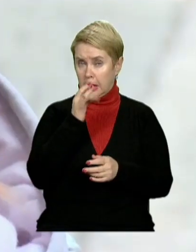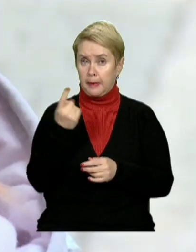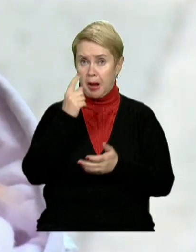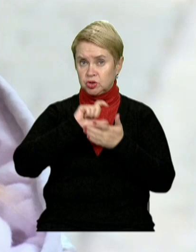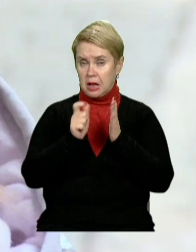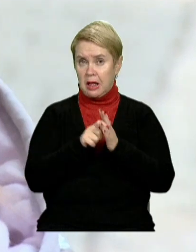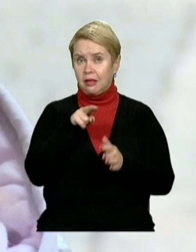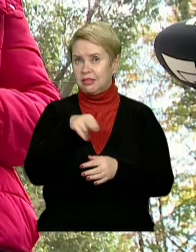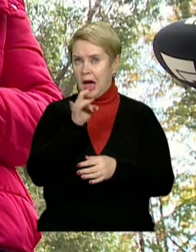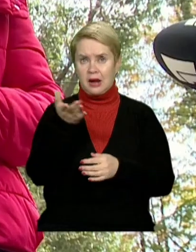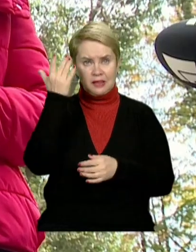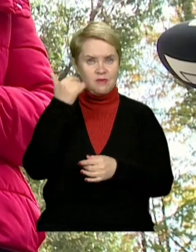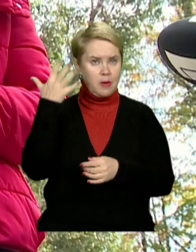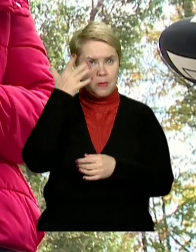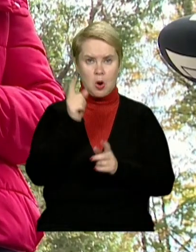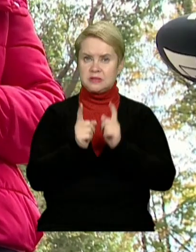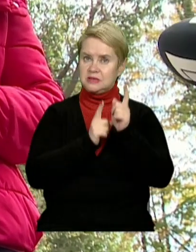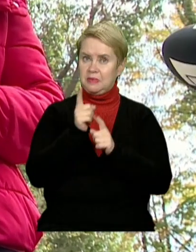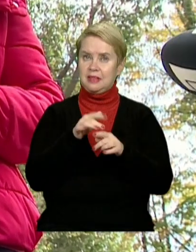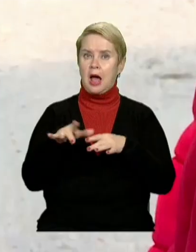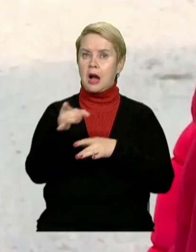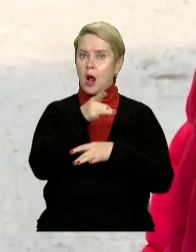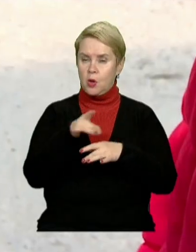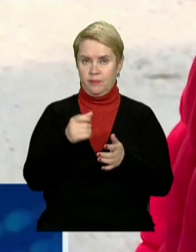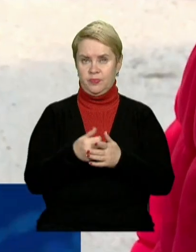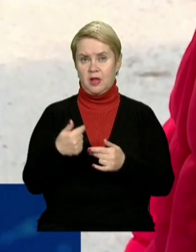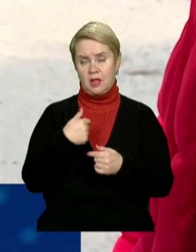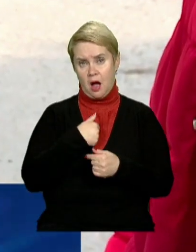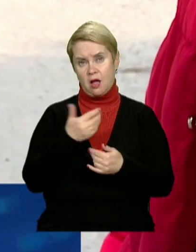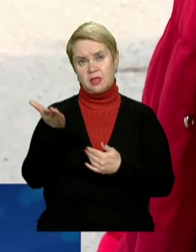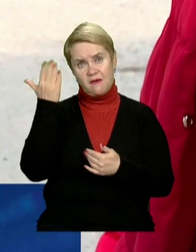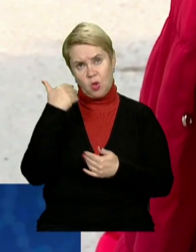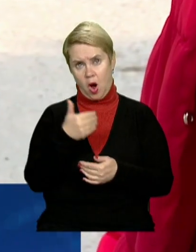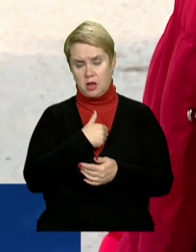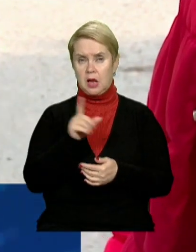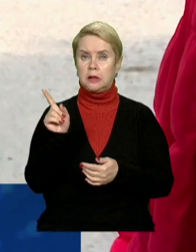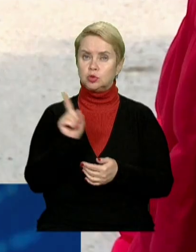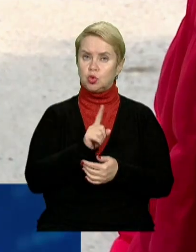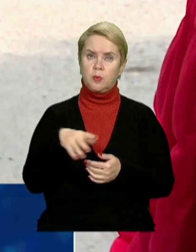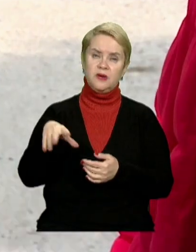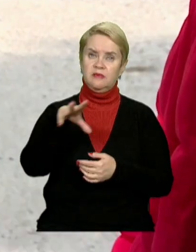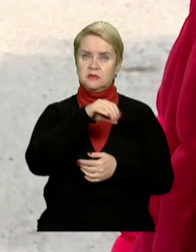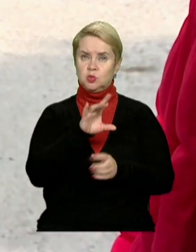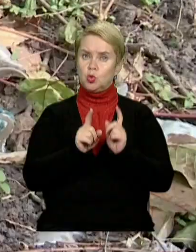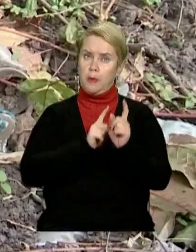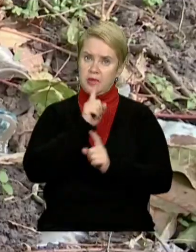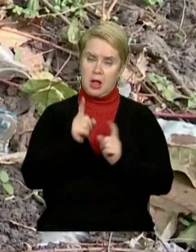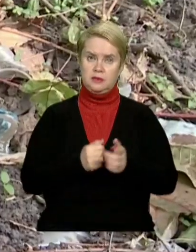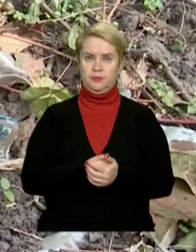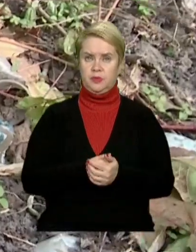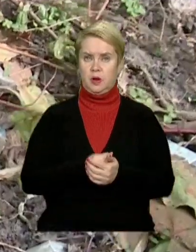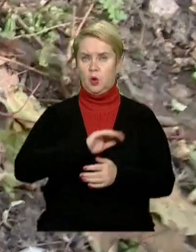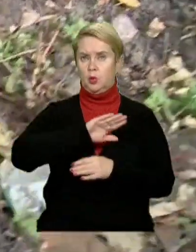першокласниця Дар'я, давно вже мріє про зміни на мікрорайоні. Я б давно хотіла, щоб все тут помінялося.